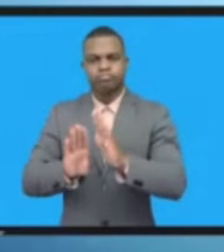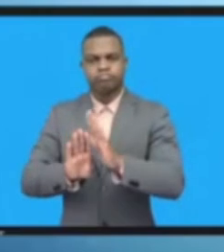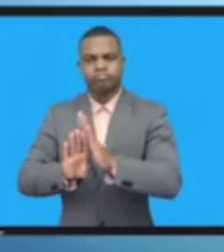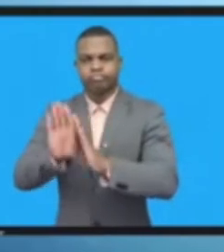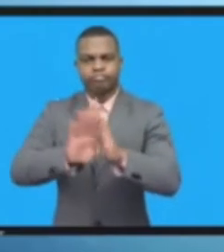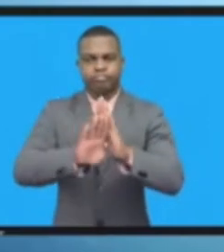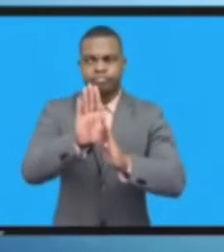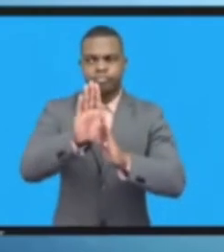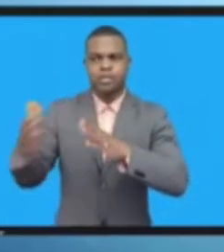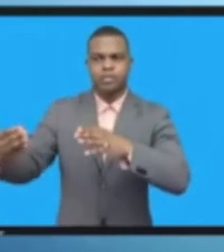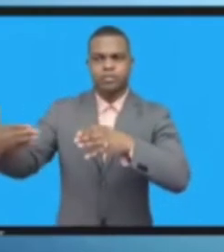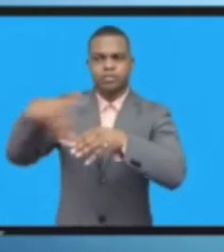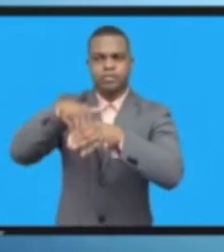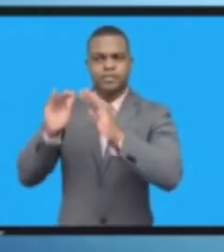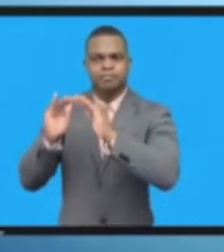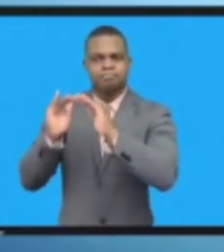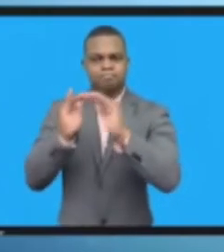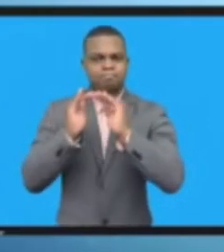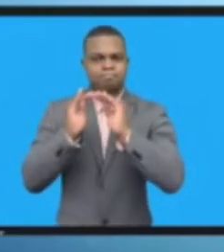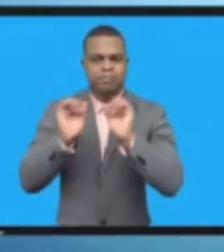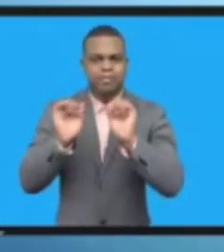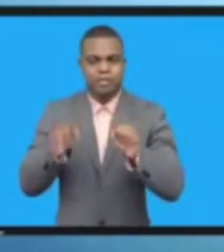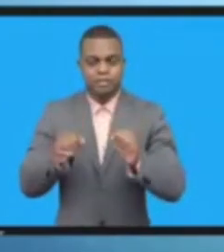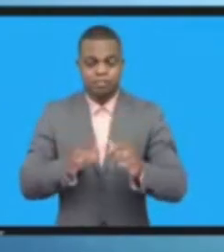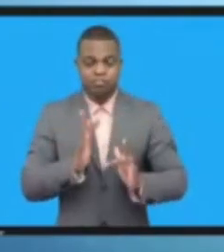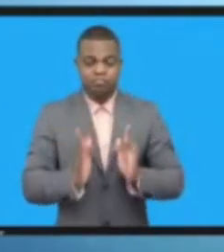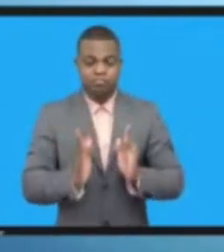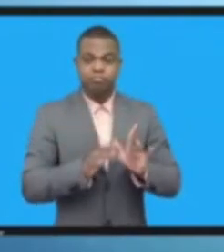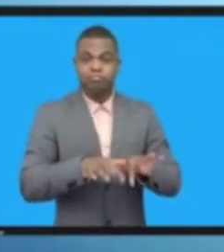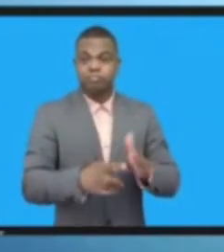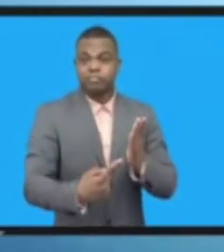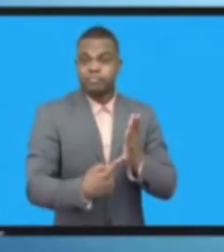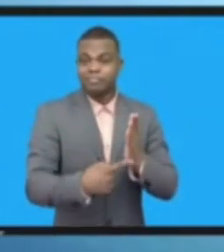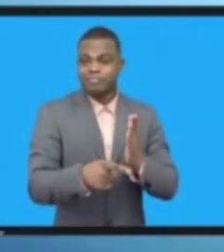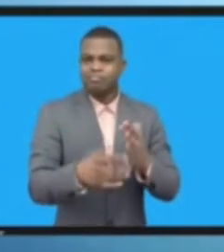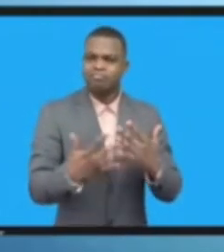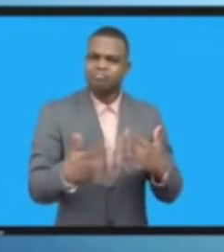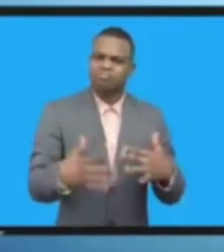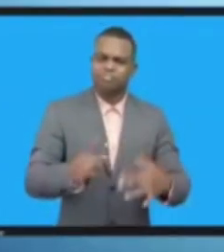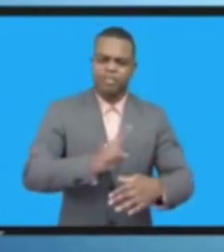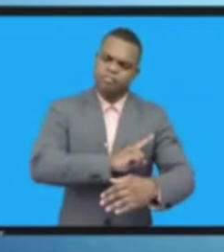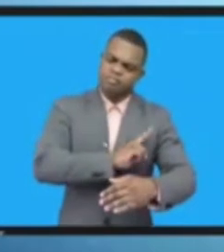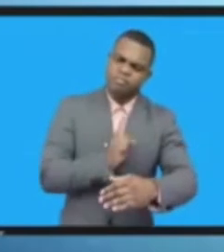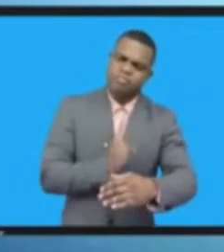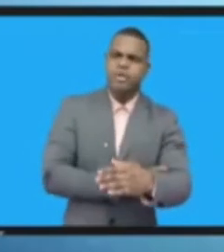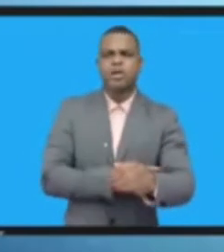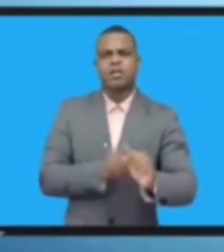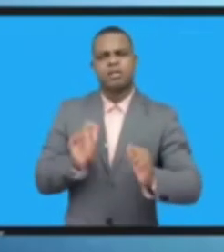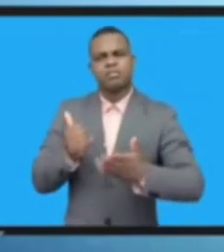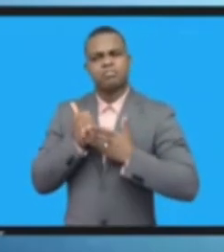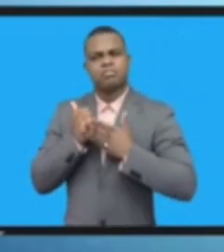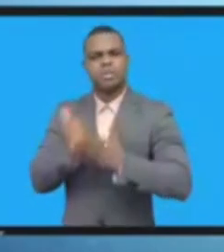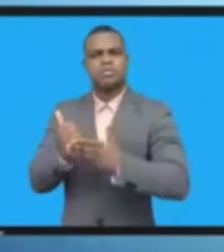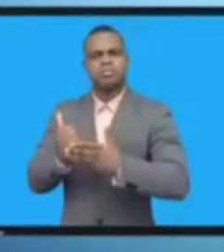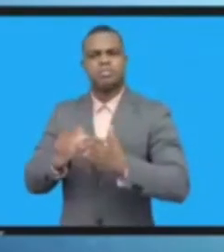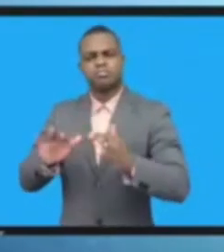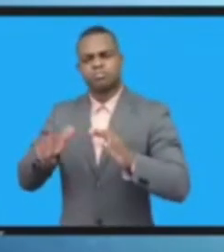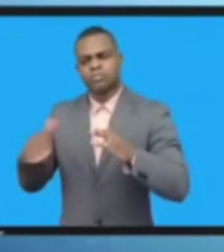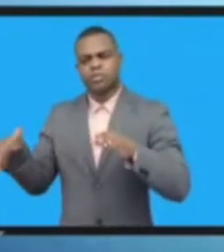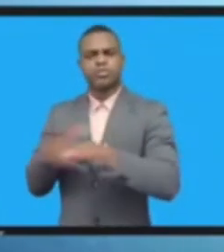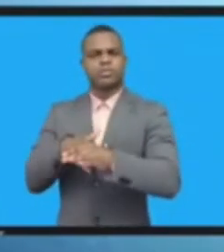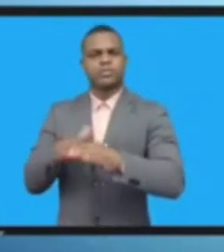الرقمي نستطيع أن يكون هناك تغييراً في العالم في قطاع التعليم يمكننا